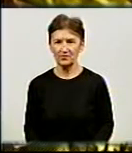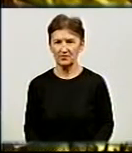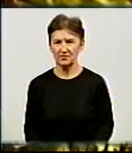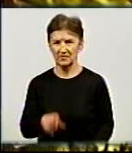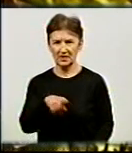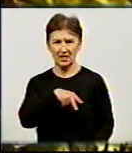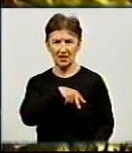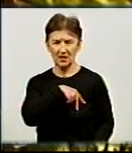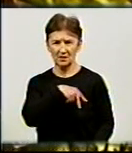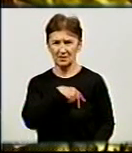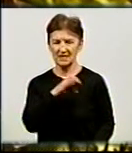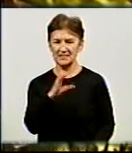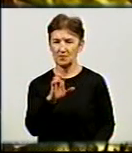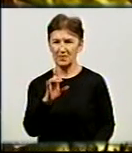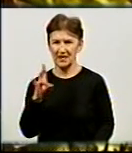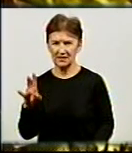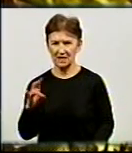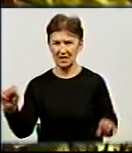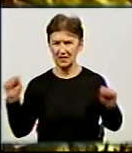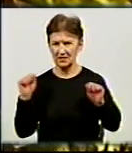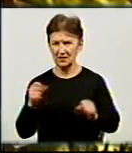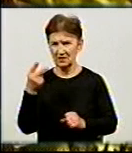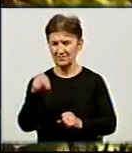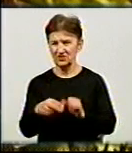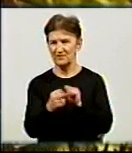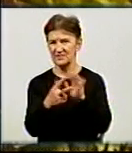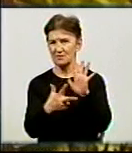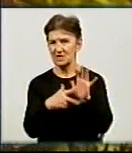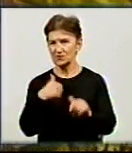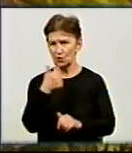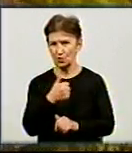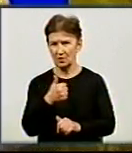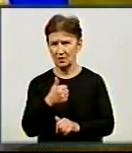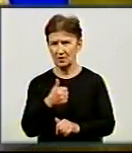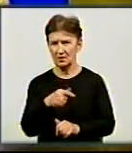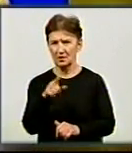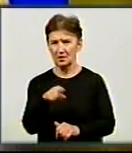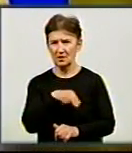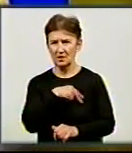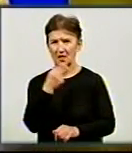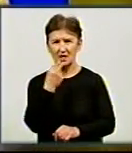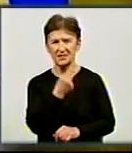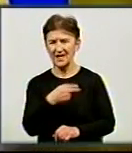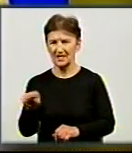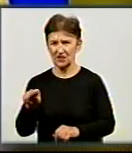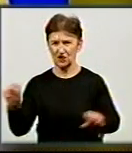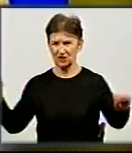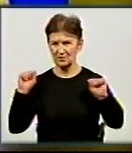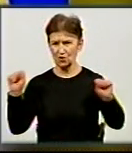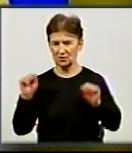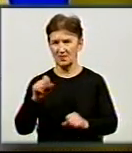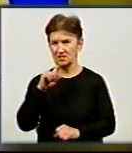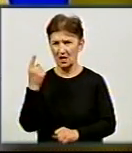Лауратами СІБІН Спорт Еворд 2018 року стали у номінації «Найкращий спортсмен року»